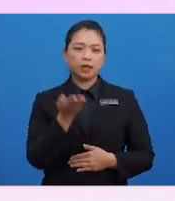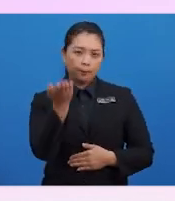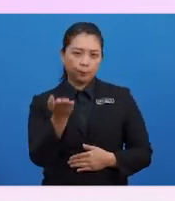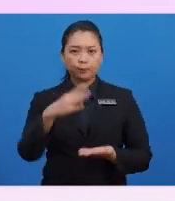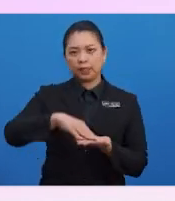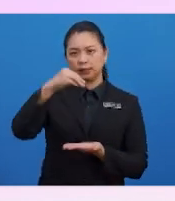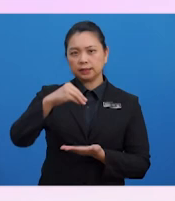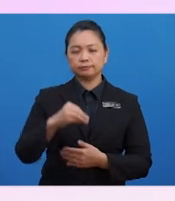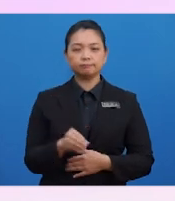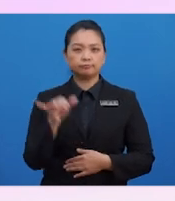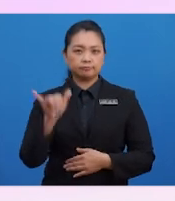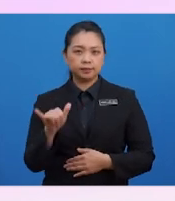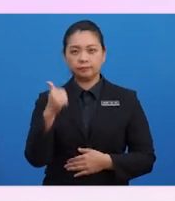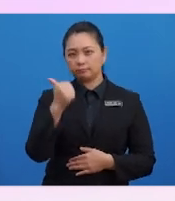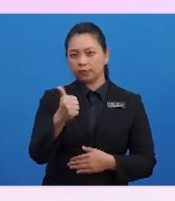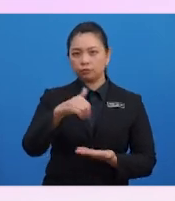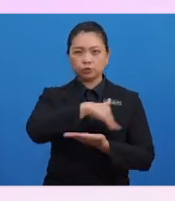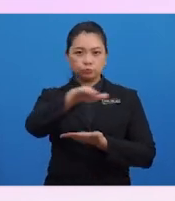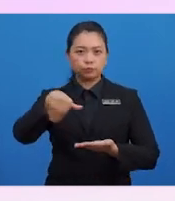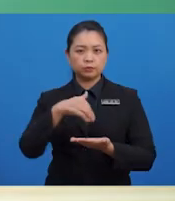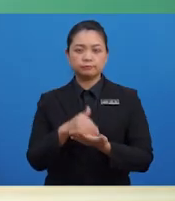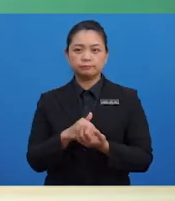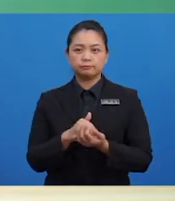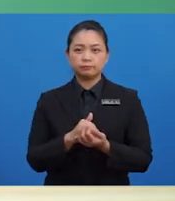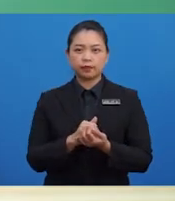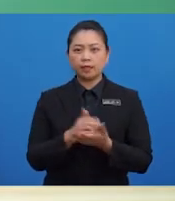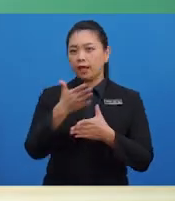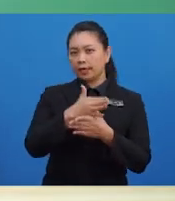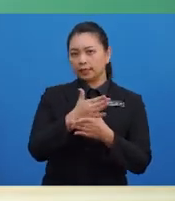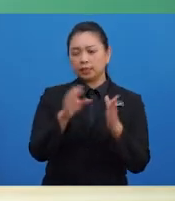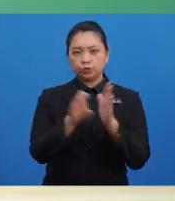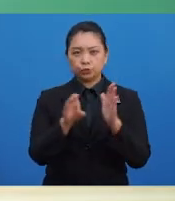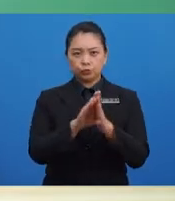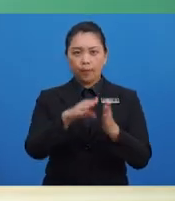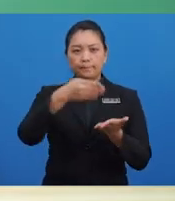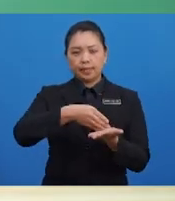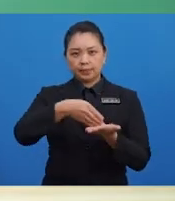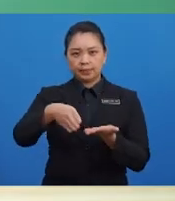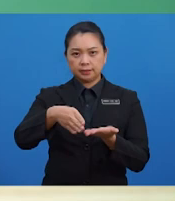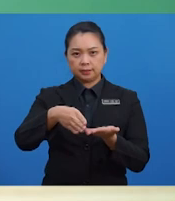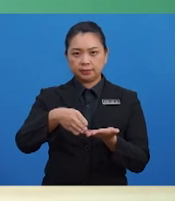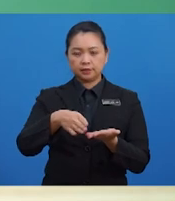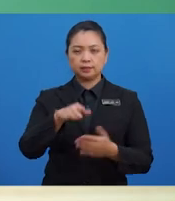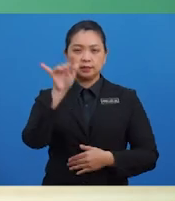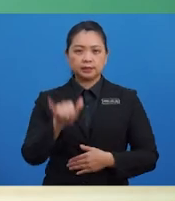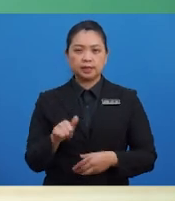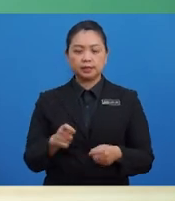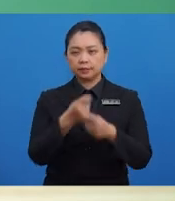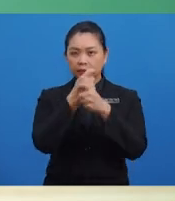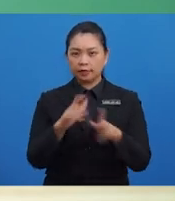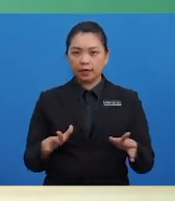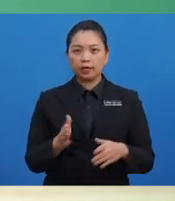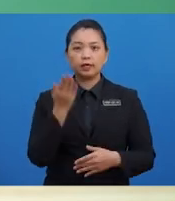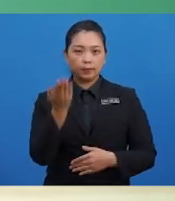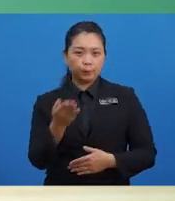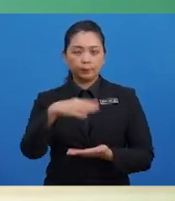Ya, bagus semuanya. Antara contoh-contoh belanja yang telah kamu pelajari